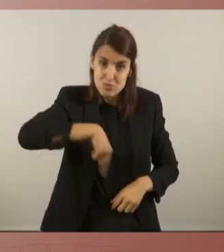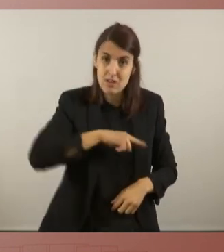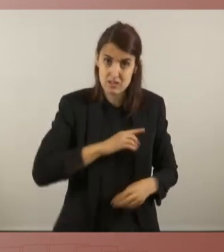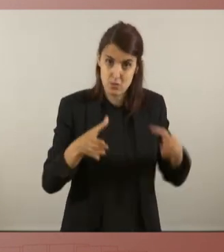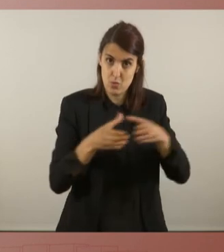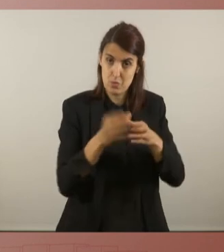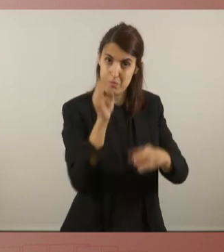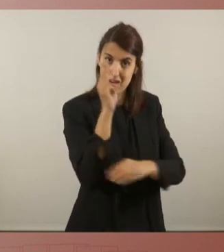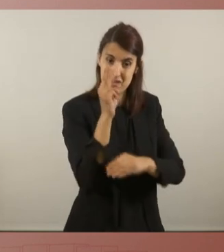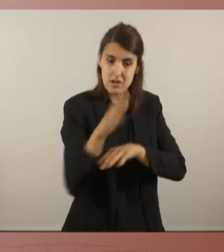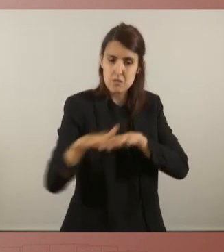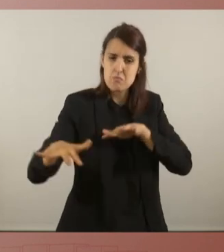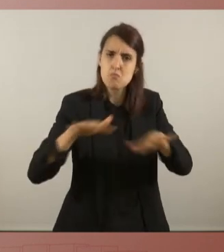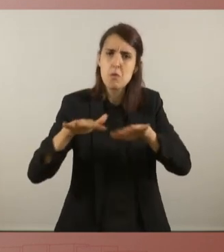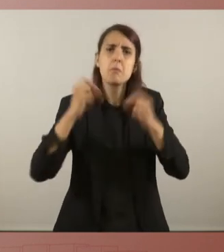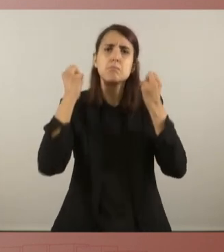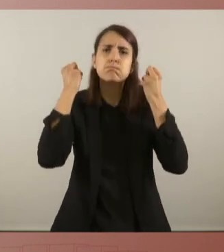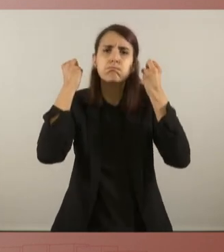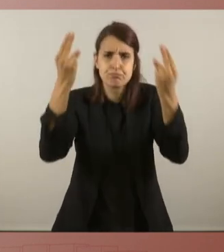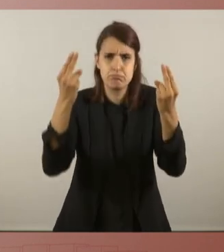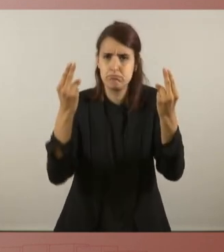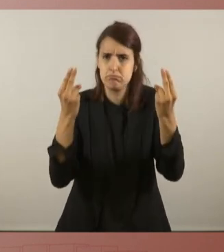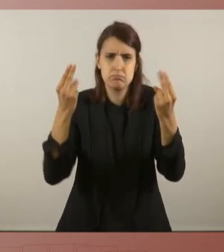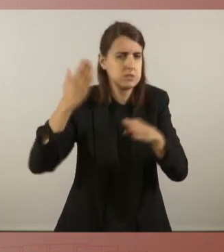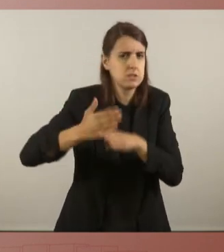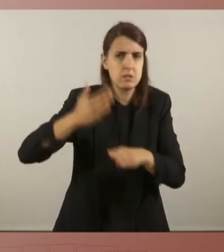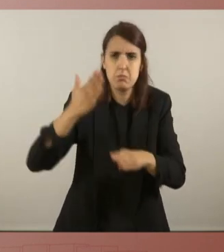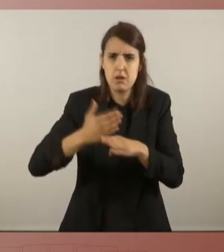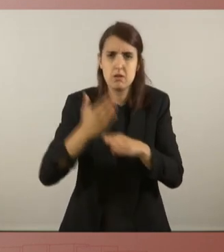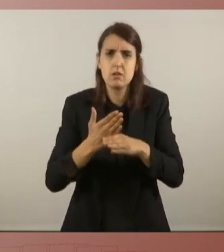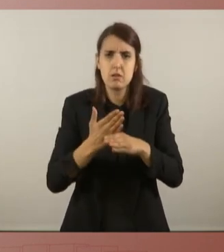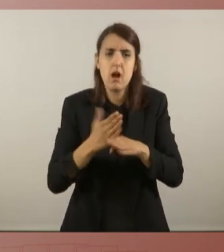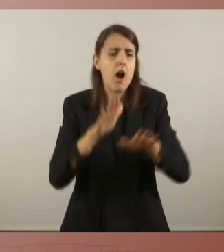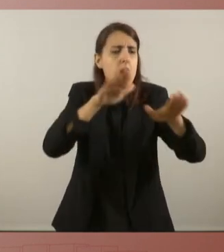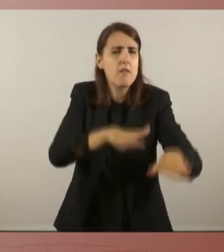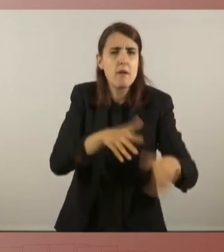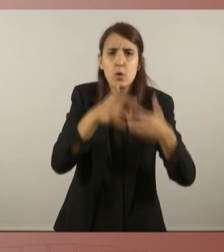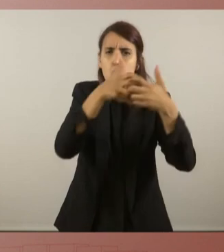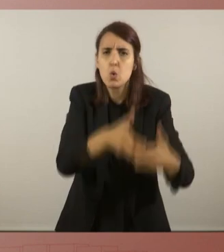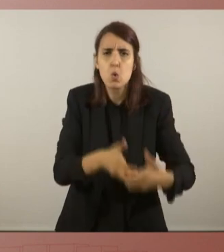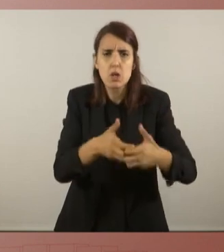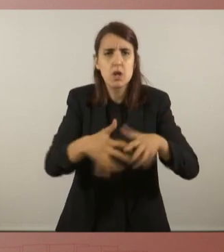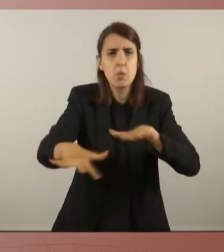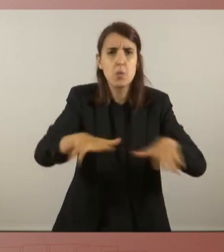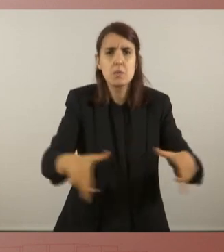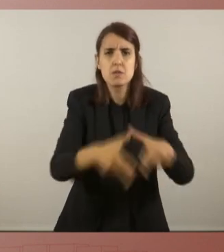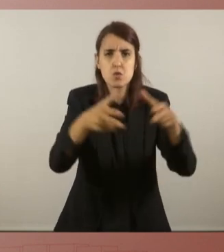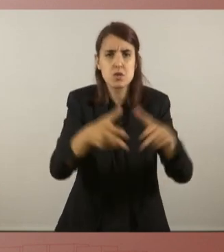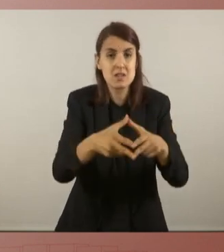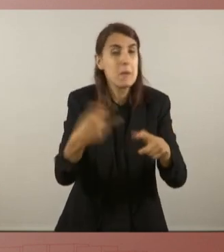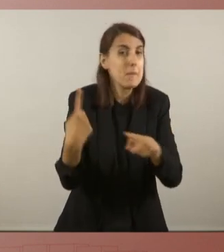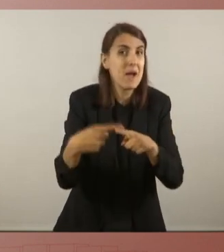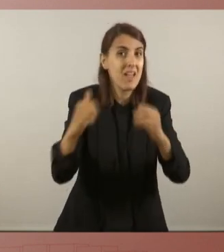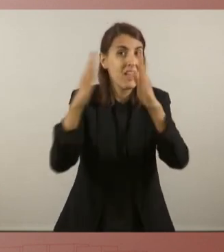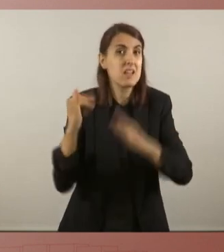parlamentari, un moviment insumís, disposat, d'acord amb les lluites i els moviments socials, fer d'aquestes institucions institucions que siguin